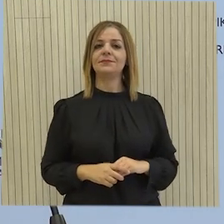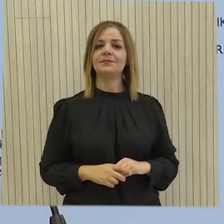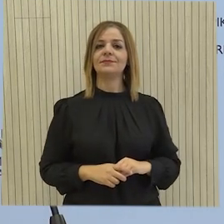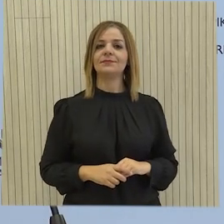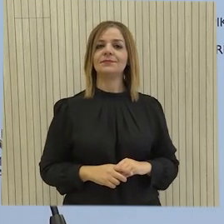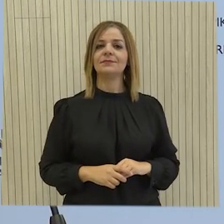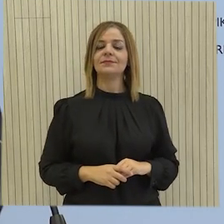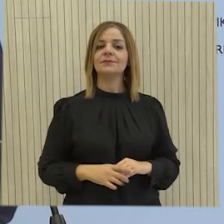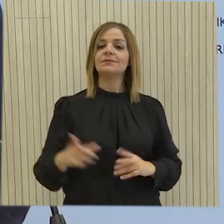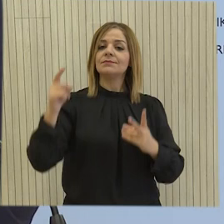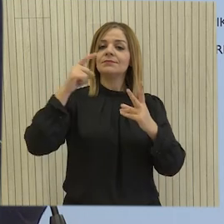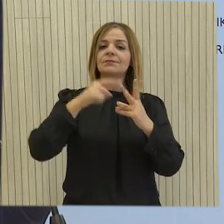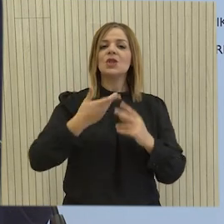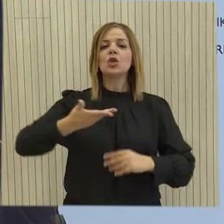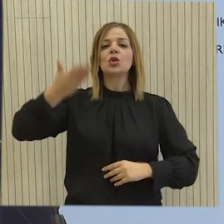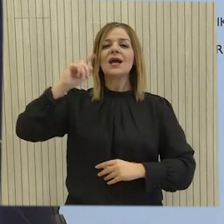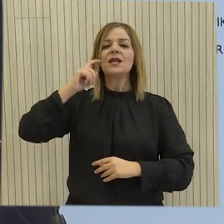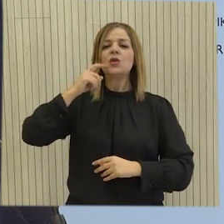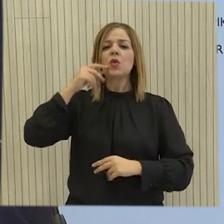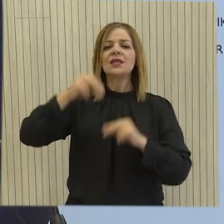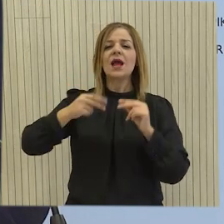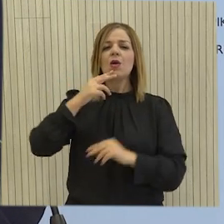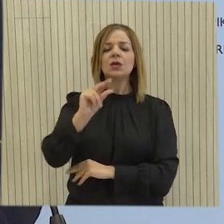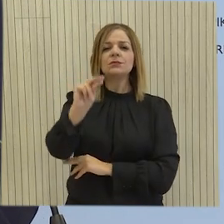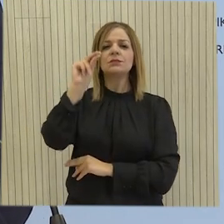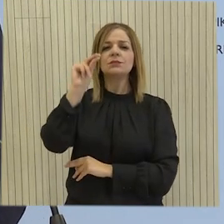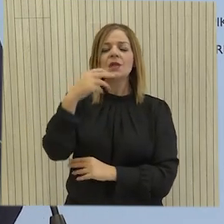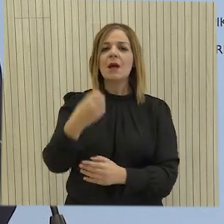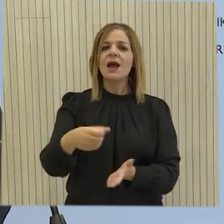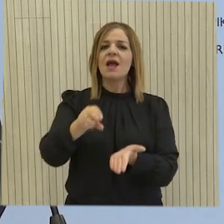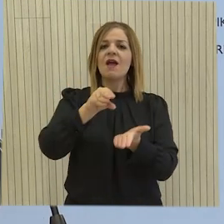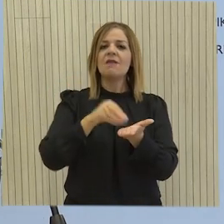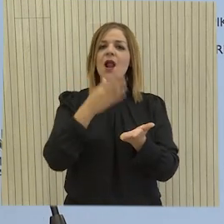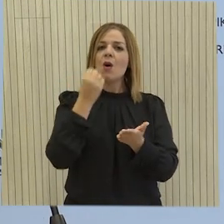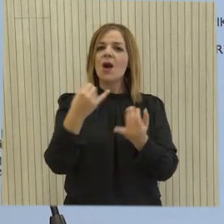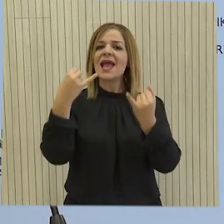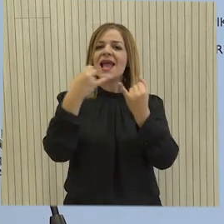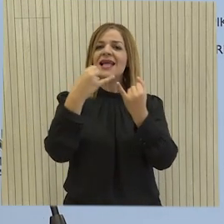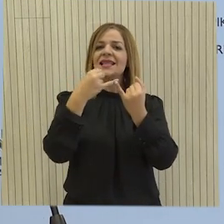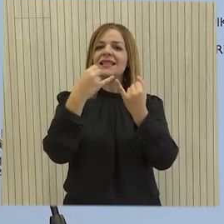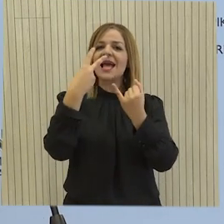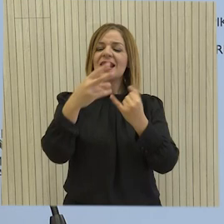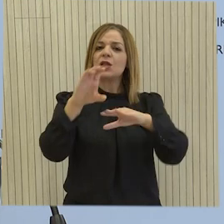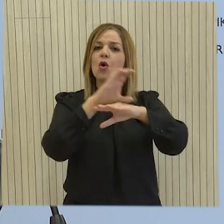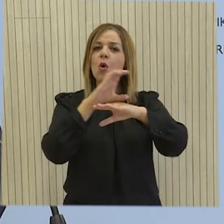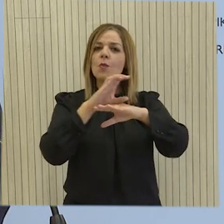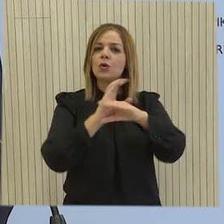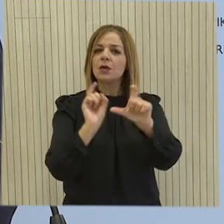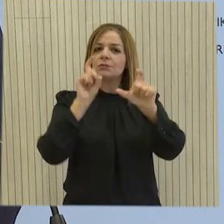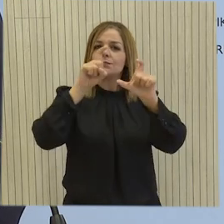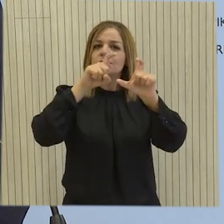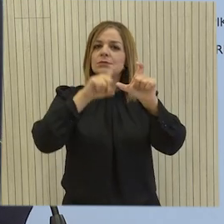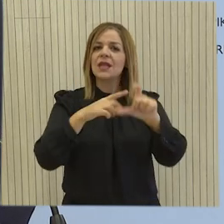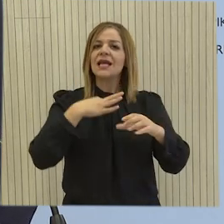Μία ακόμα προεκλογική διακήρυξη του Πρόεδρου της Δημοκρατίας συλλοποιείται με την ενεργοποίηση της ηλεκτρονικής πλατφόρμας για συμμετοχή στο σχέδιο